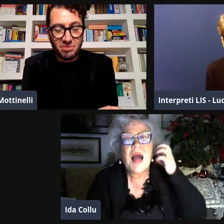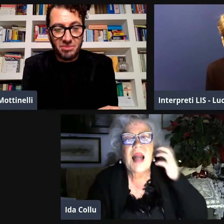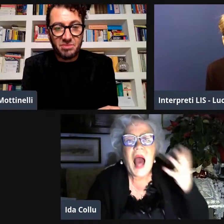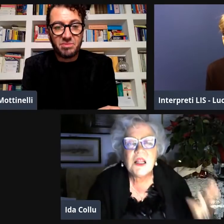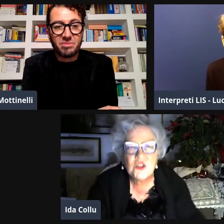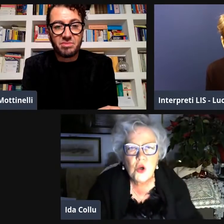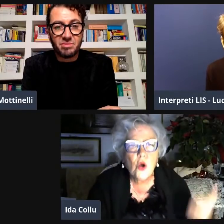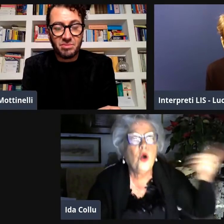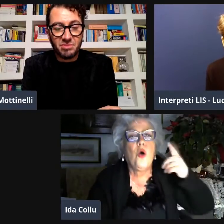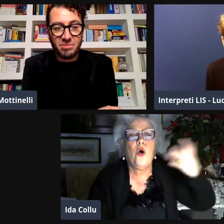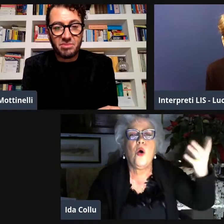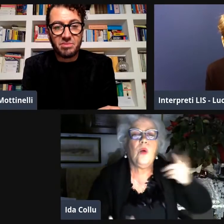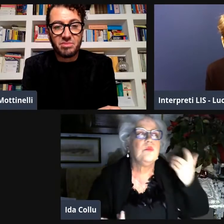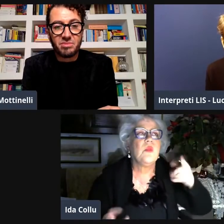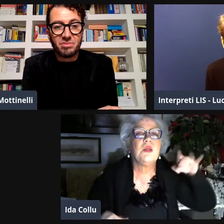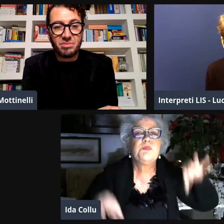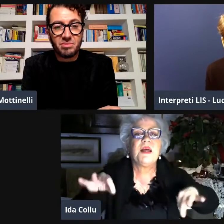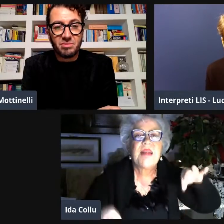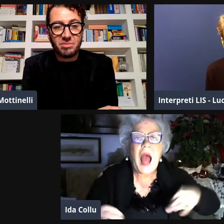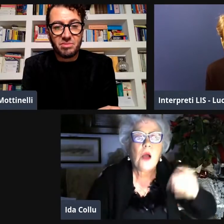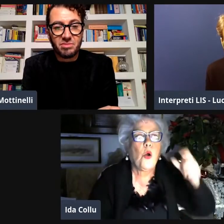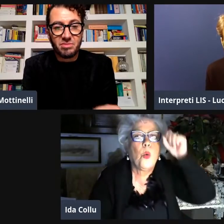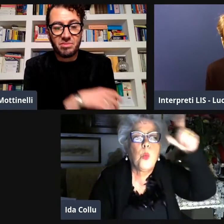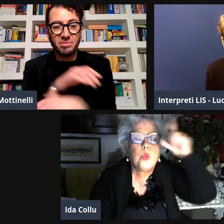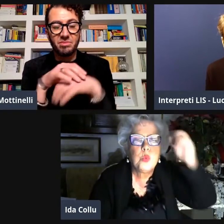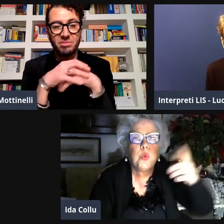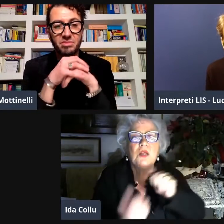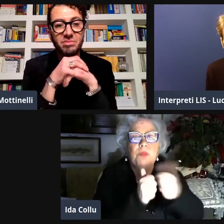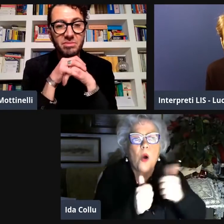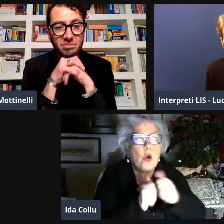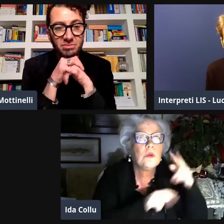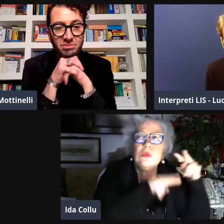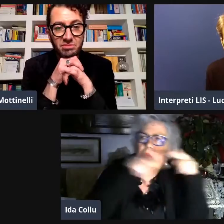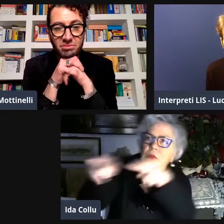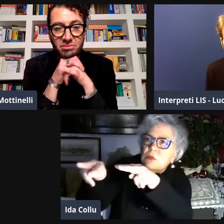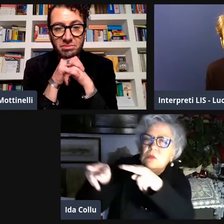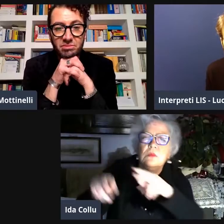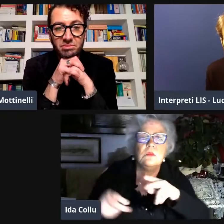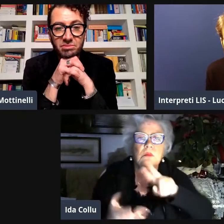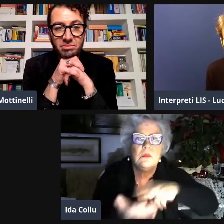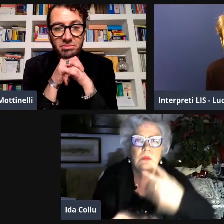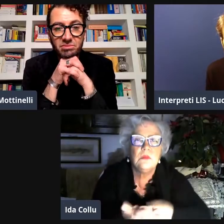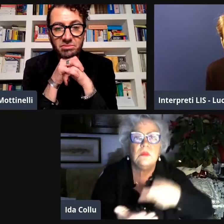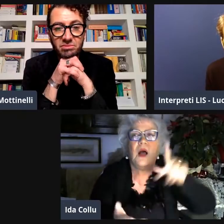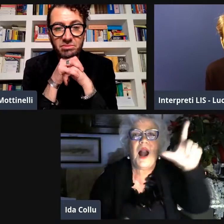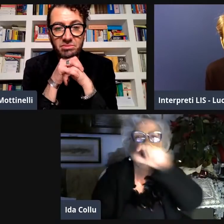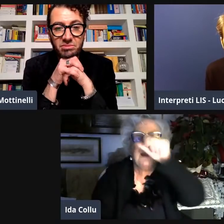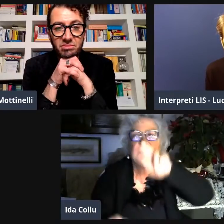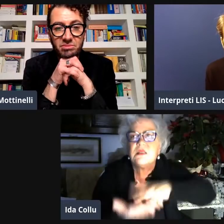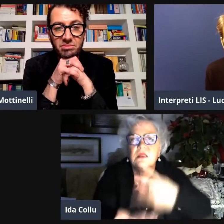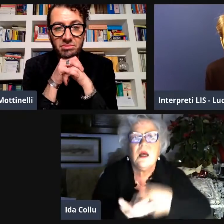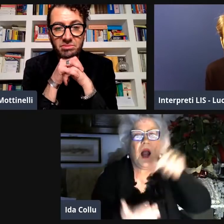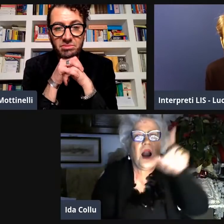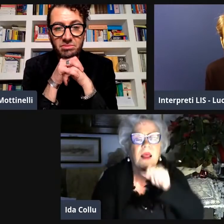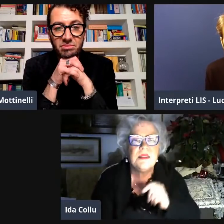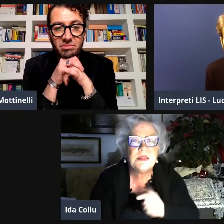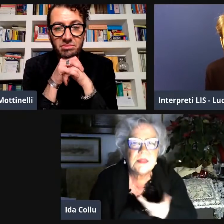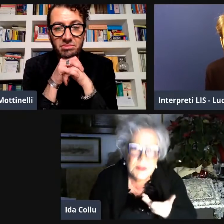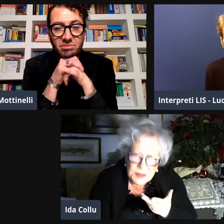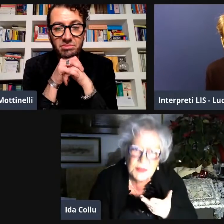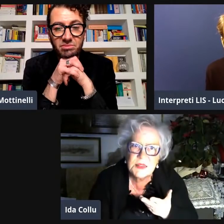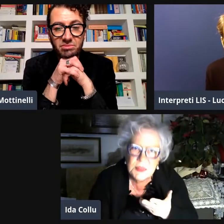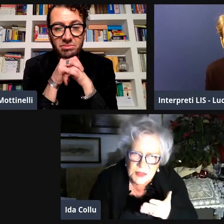la politica la televisione la radio lo spettacolo la cultura lo sport guardano tutti gli